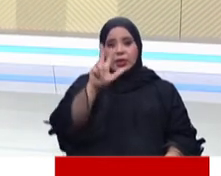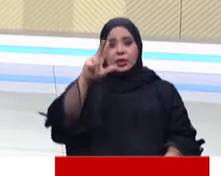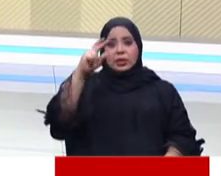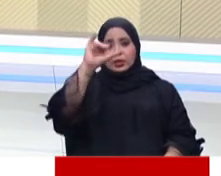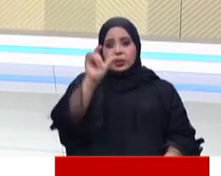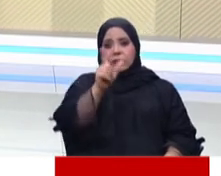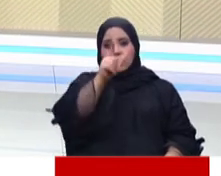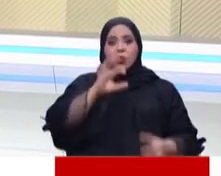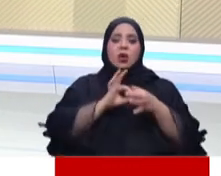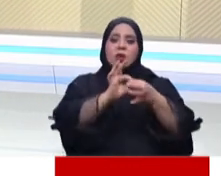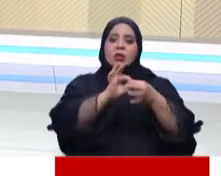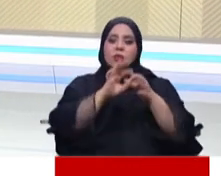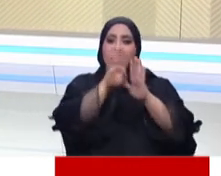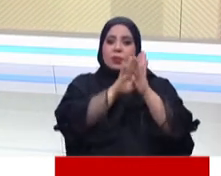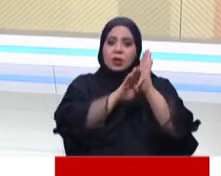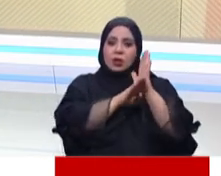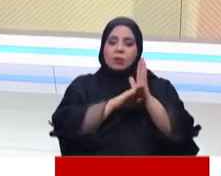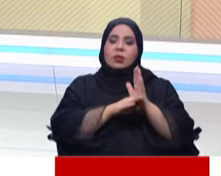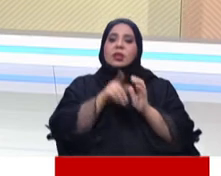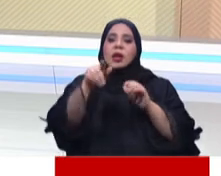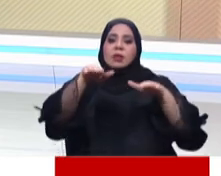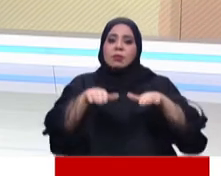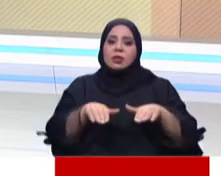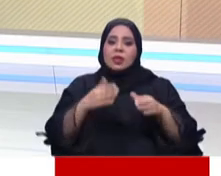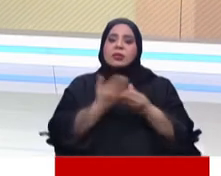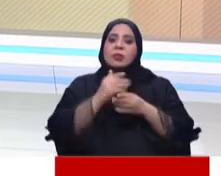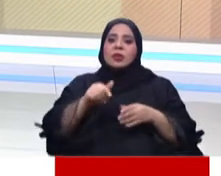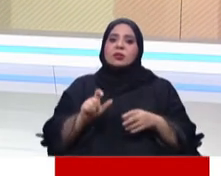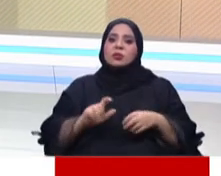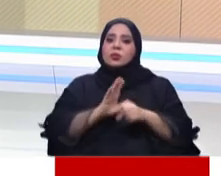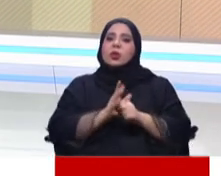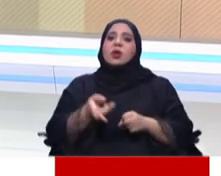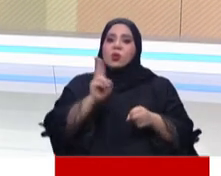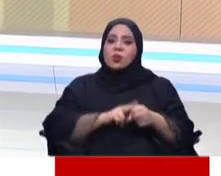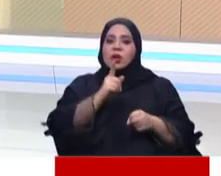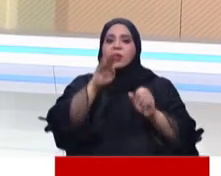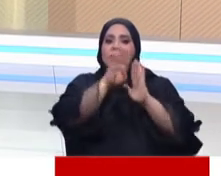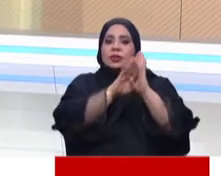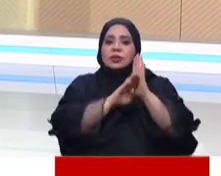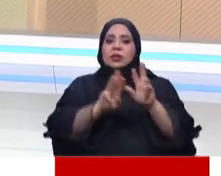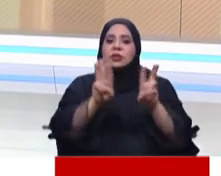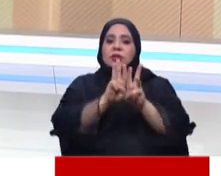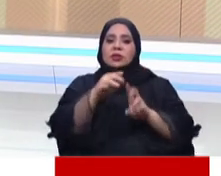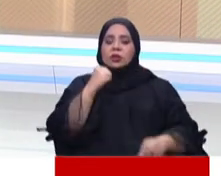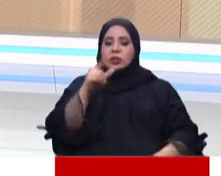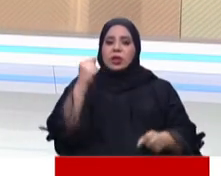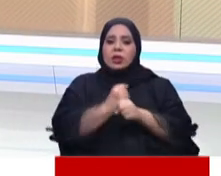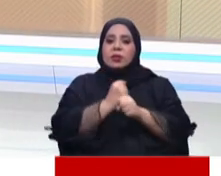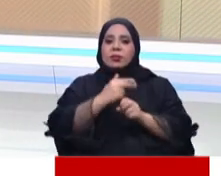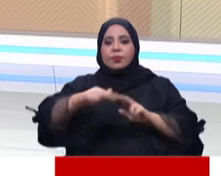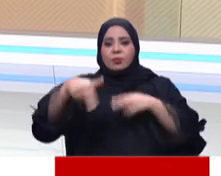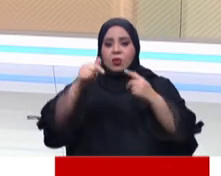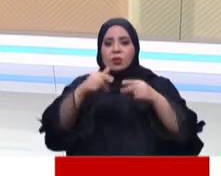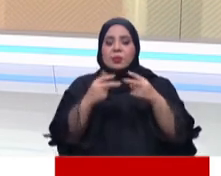المجلس رغم تداعيات جائحة كورونا وذلك من خلال استغلال التطبيقات التكنولوجية الحديثة والعمل عن